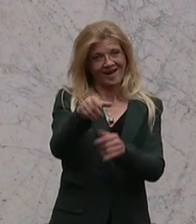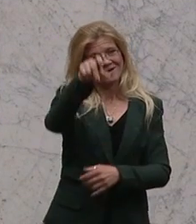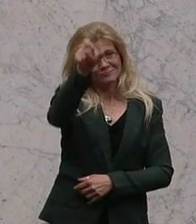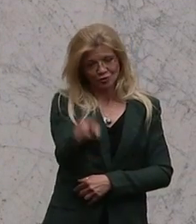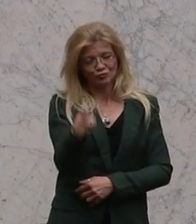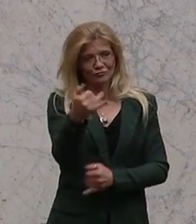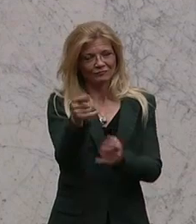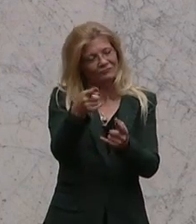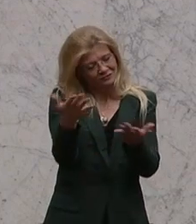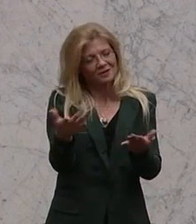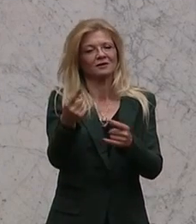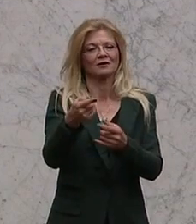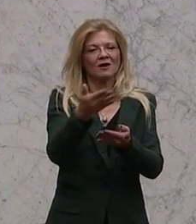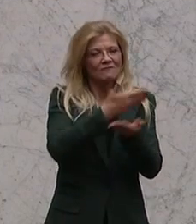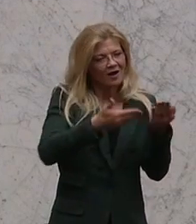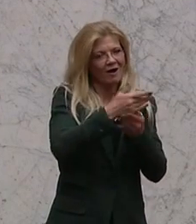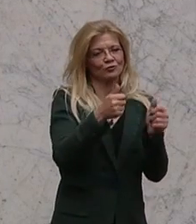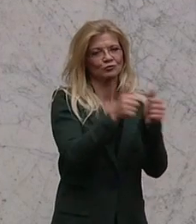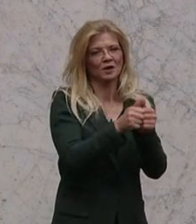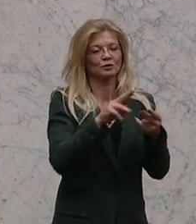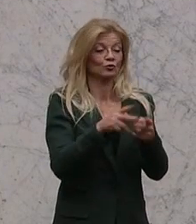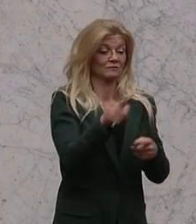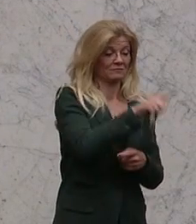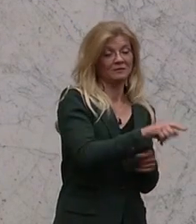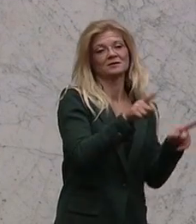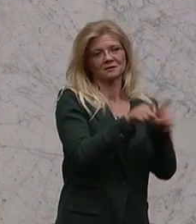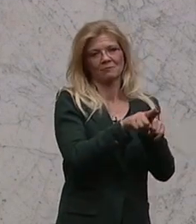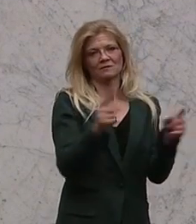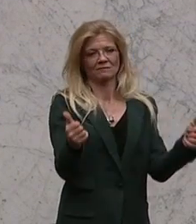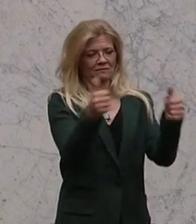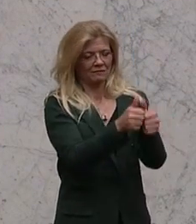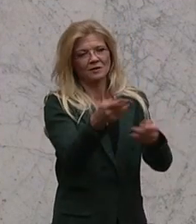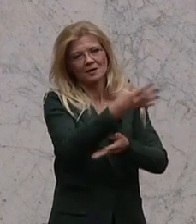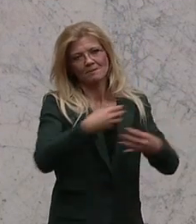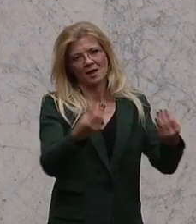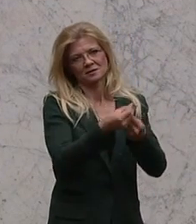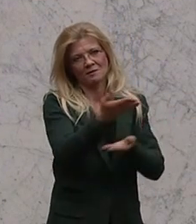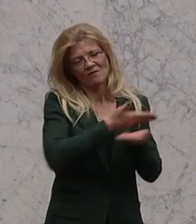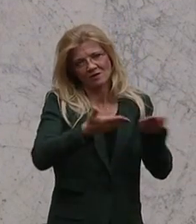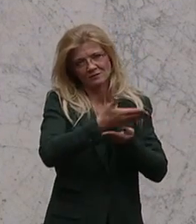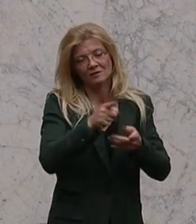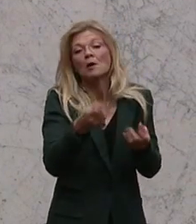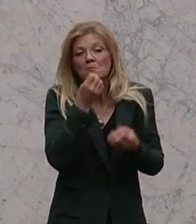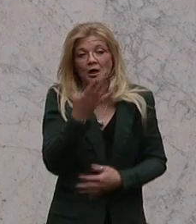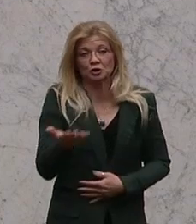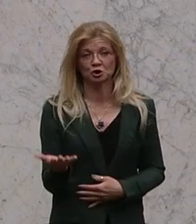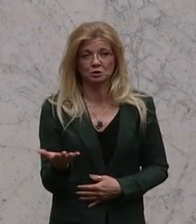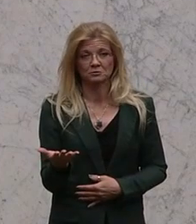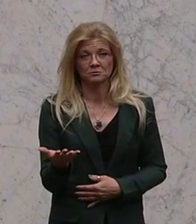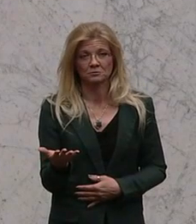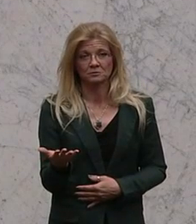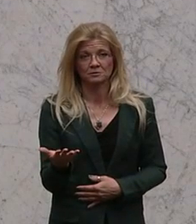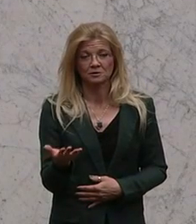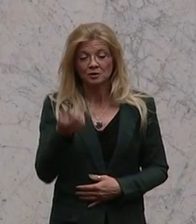Verwertungsgesellschaften gemeinsam die Verhandlungen zu führen haben. Das hat natürlich einen sehr praktischen Sinn. Sie müssen, wenn Sie sich